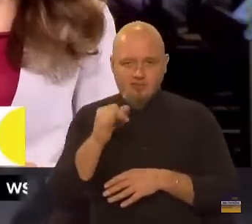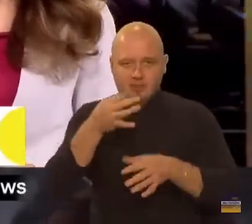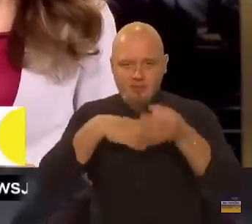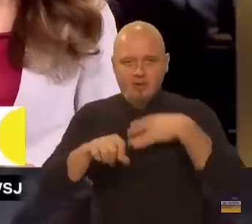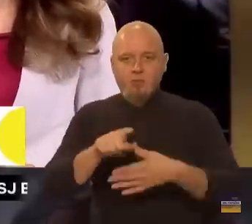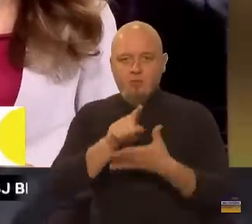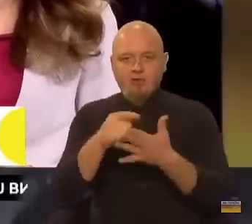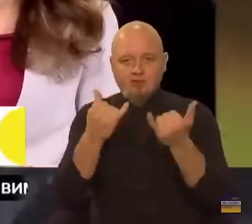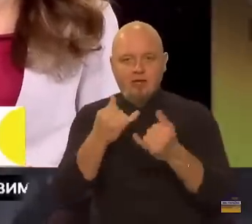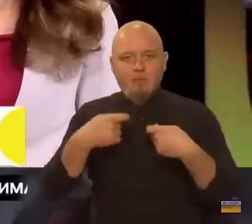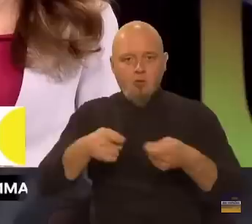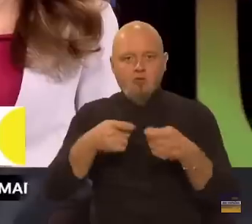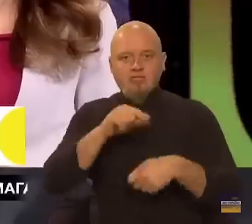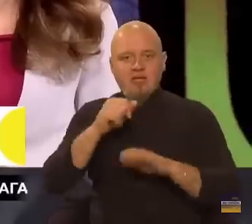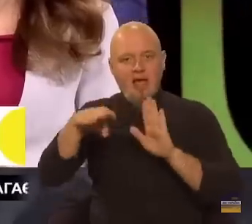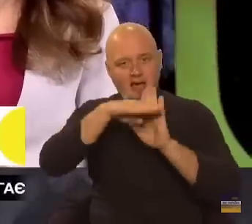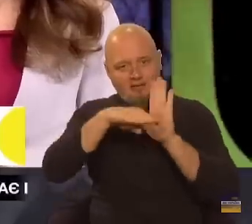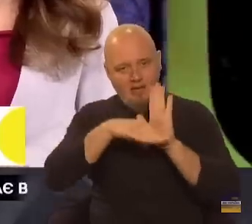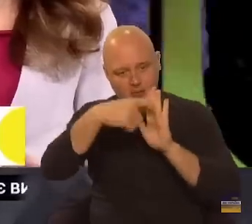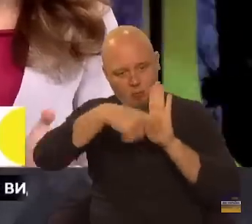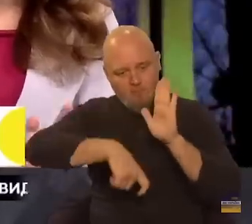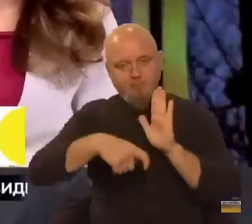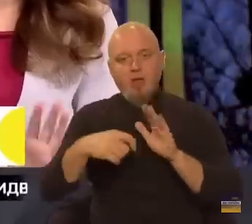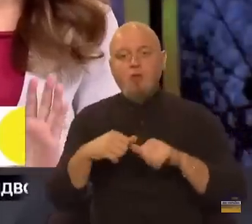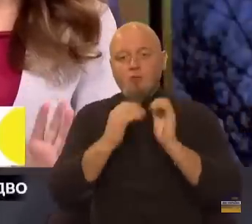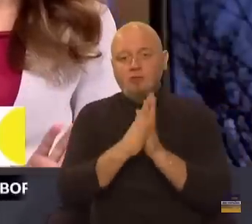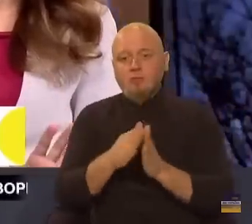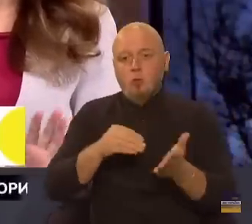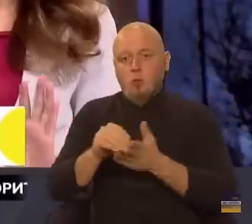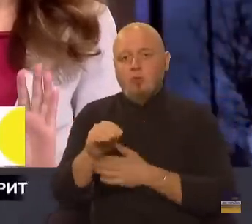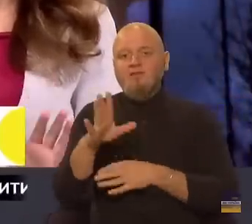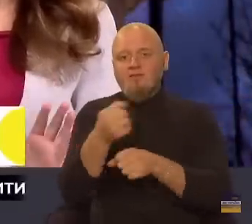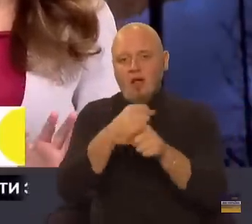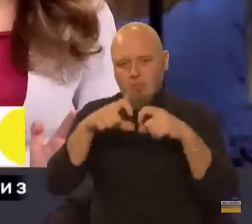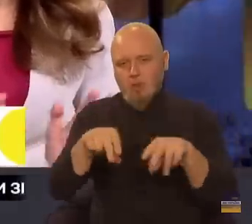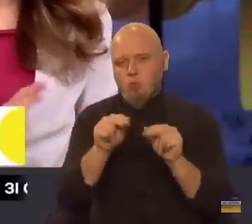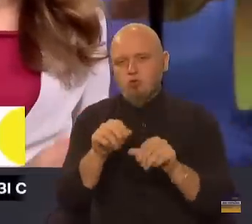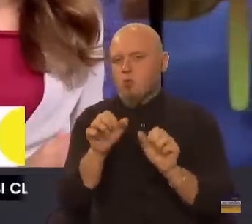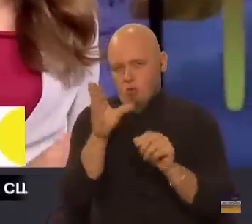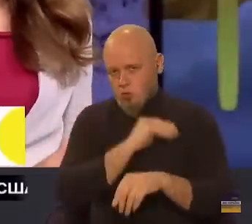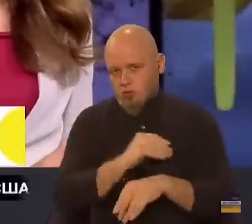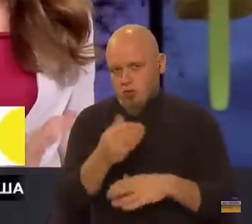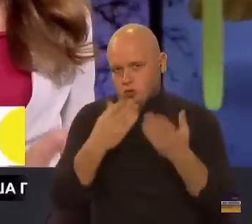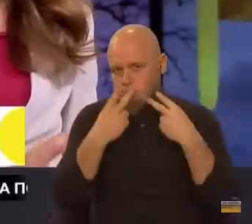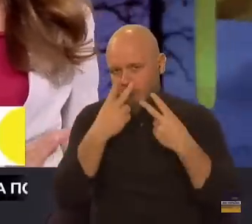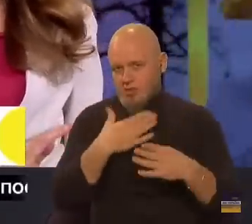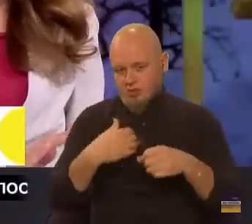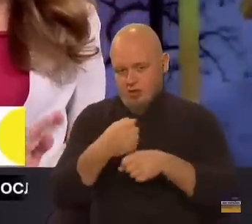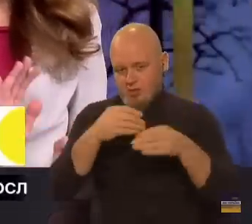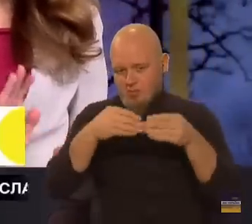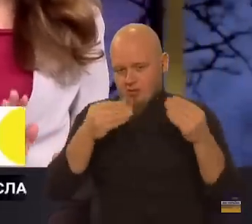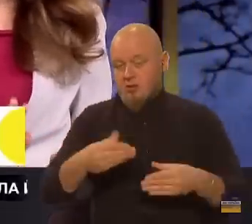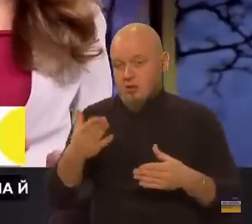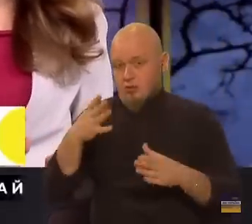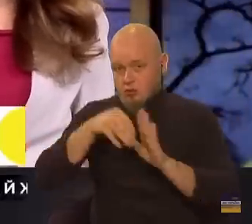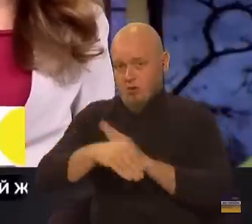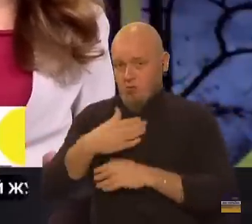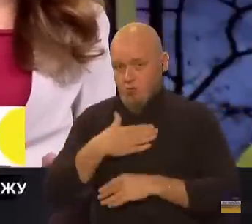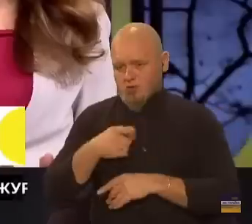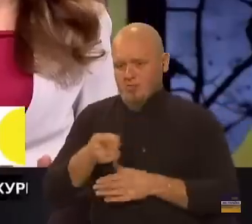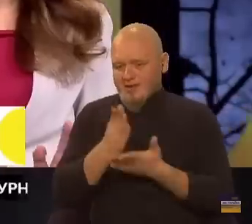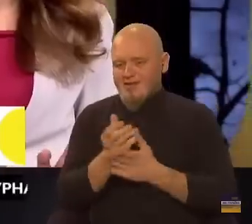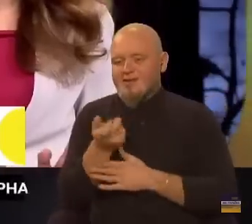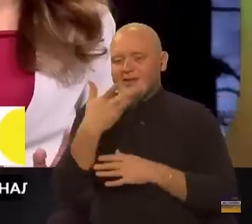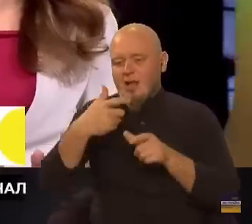продаватись за рецептом, в принципі купити в аптеках, ну, по-чесному можна. І якщо подивитись в наші аптечки, от зокрема в мою, там є